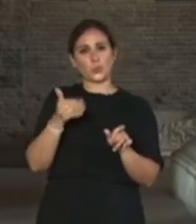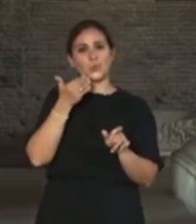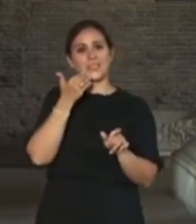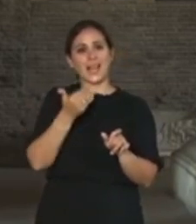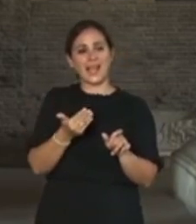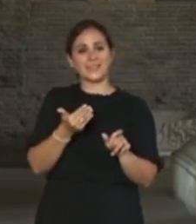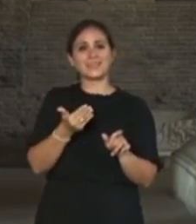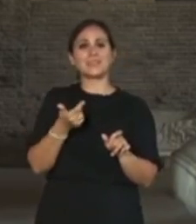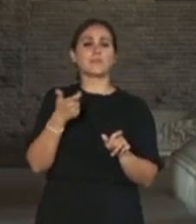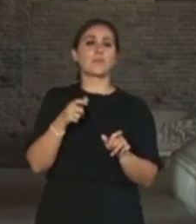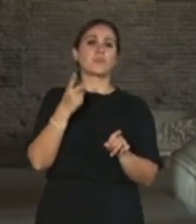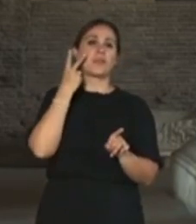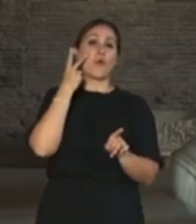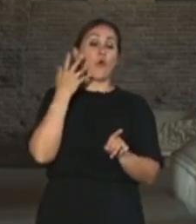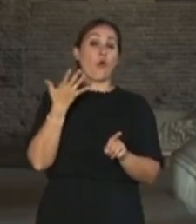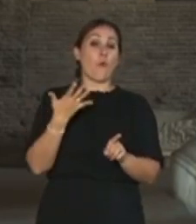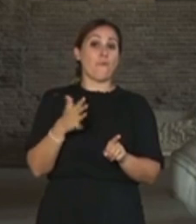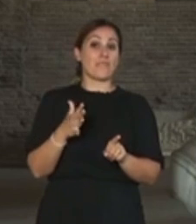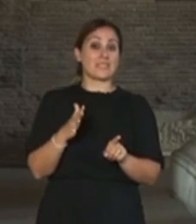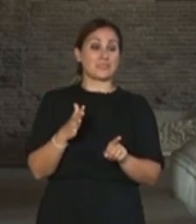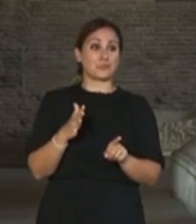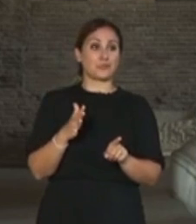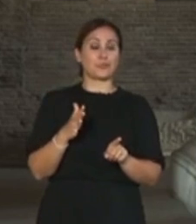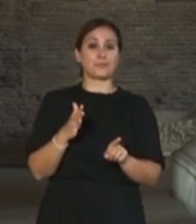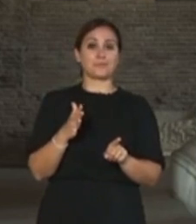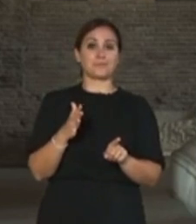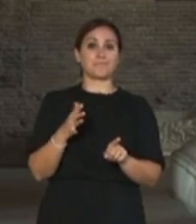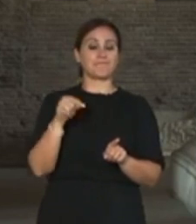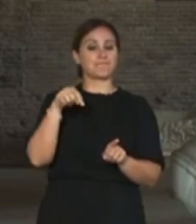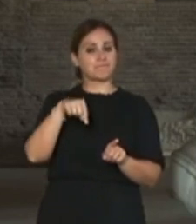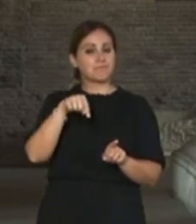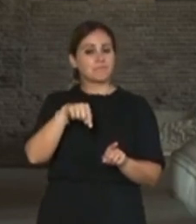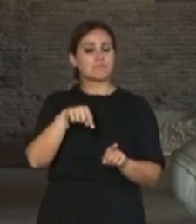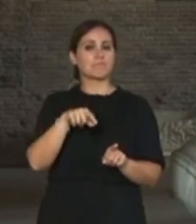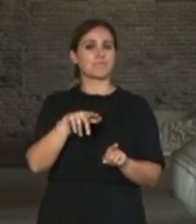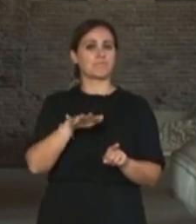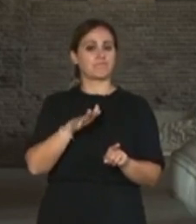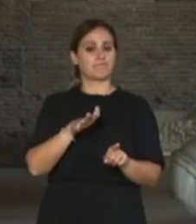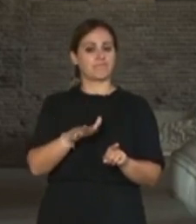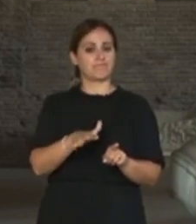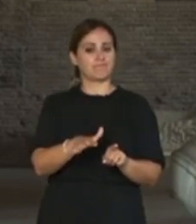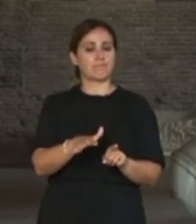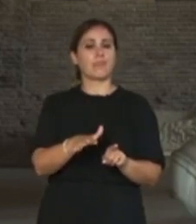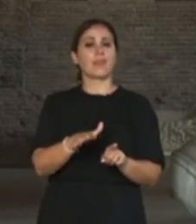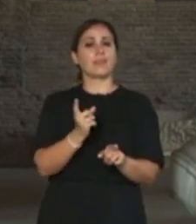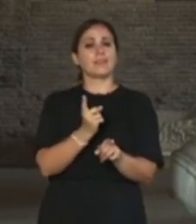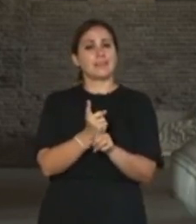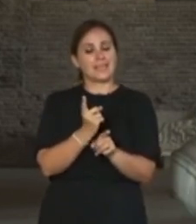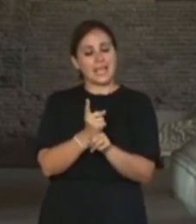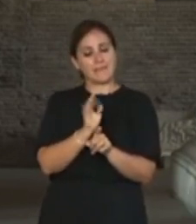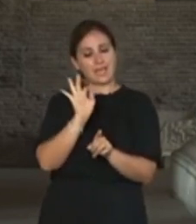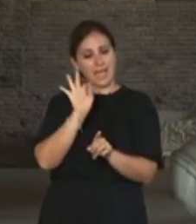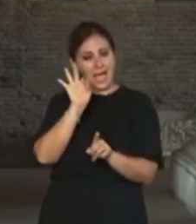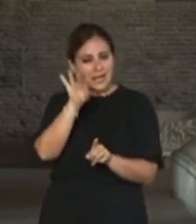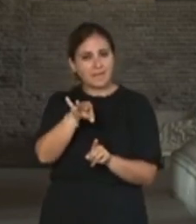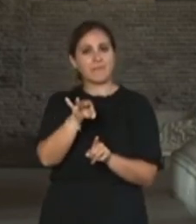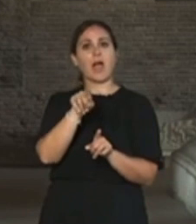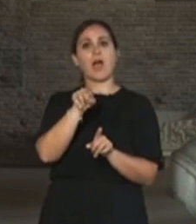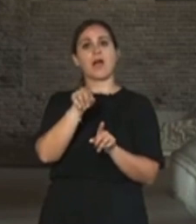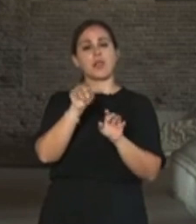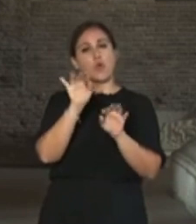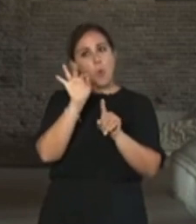che si va verso la piena inclusione delle persone con